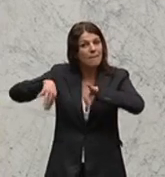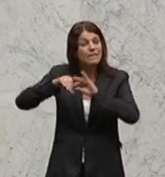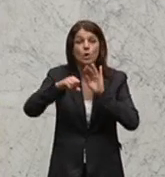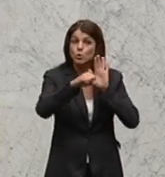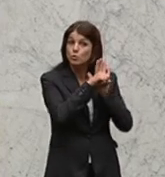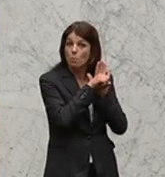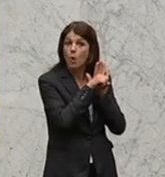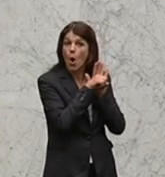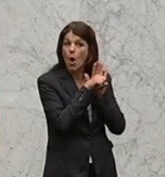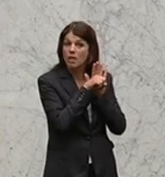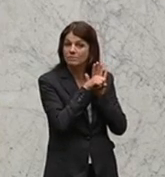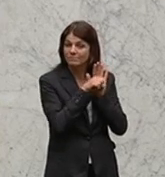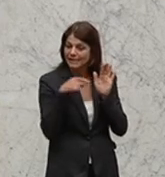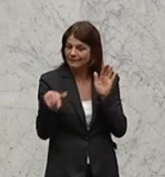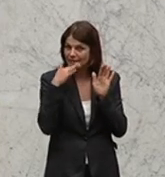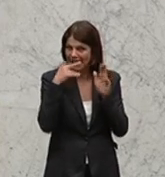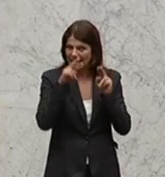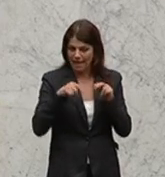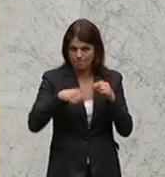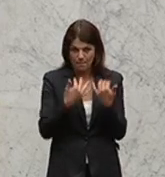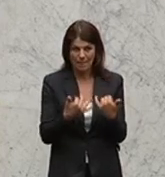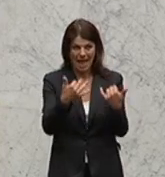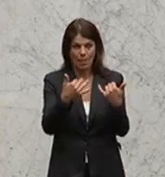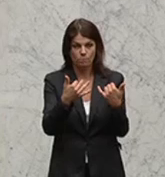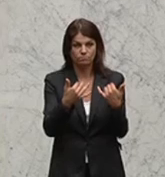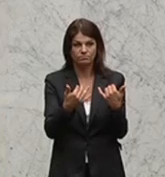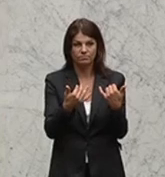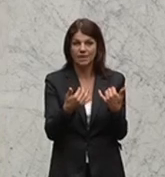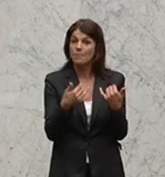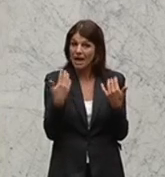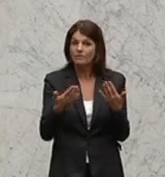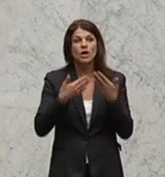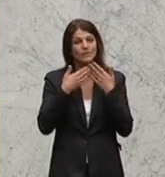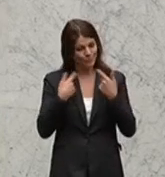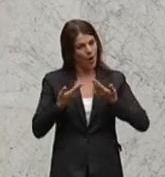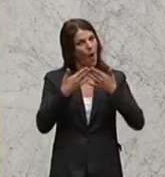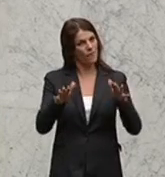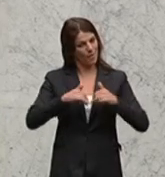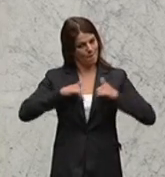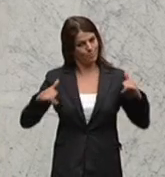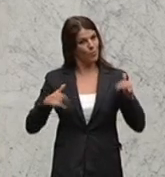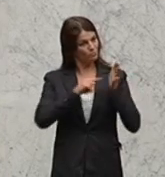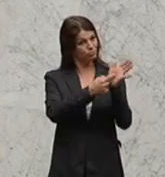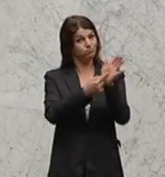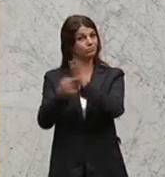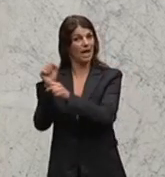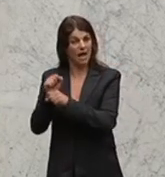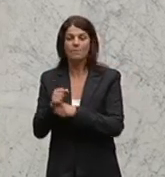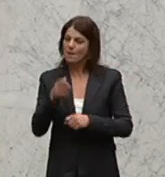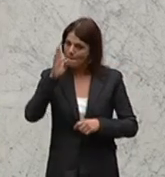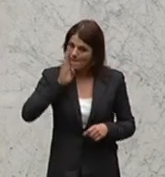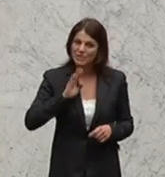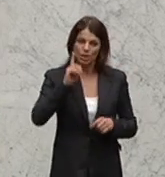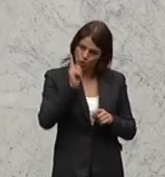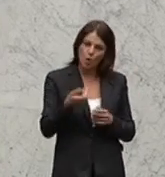Symbol des Rederechts im Plenum, das ist eben unsere öffentliche Bühne, auch zur Verfügung zu stellen. Vielen